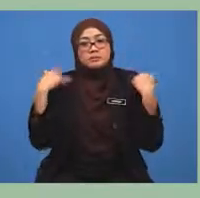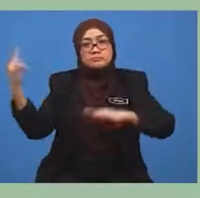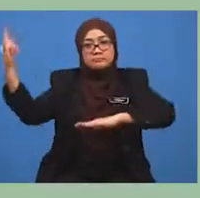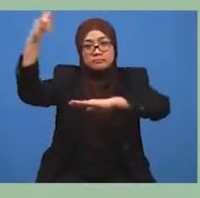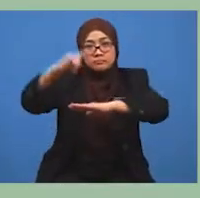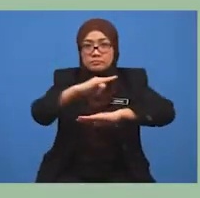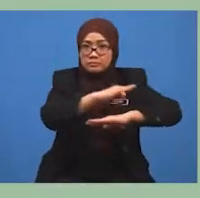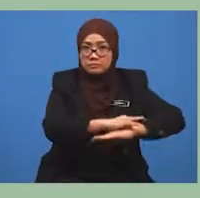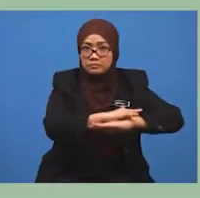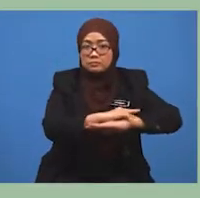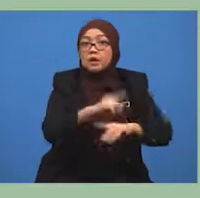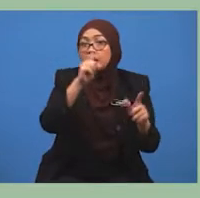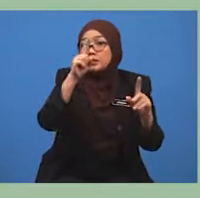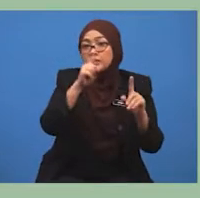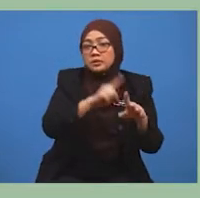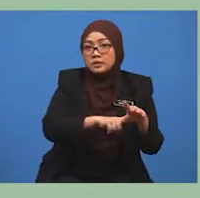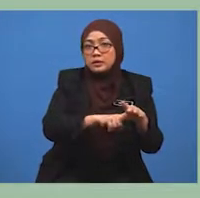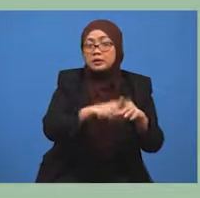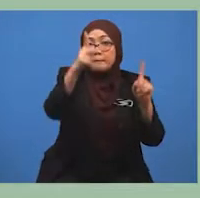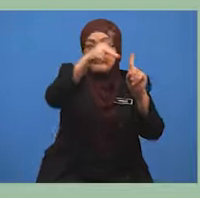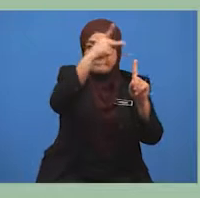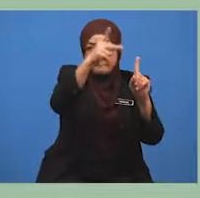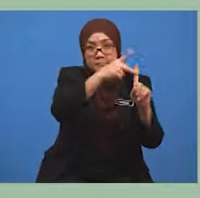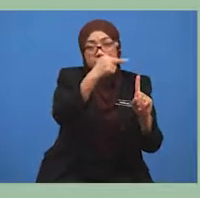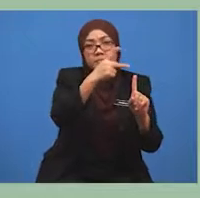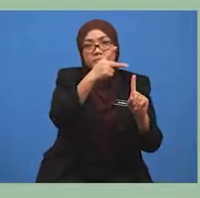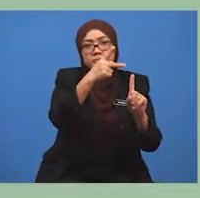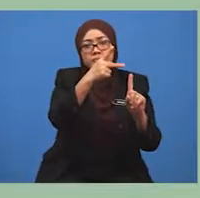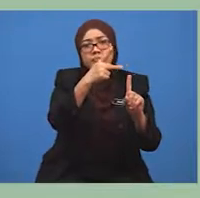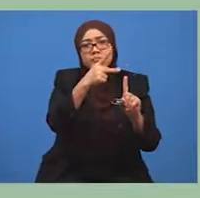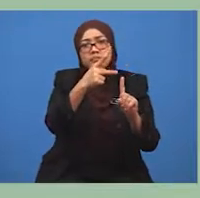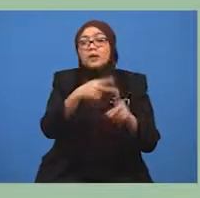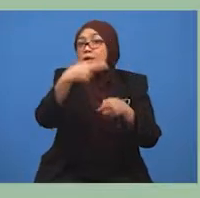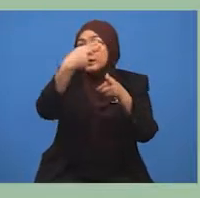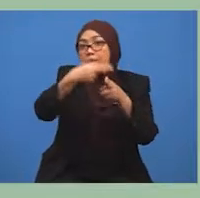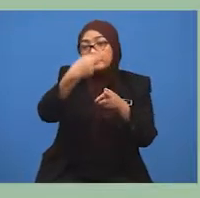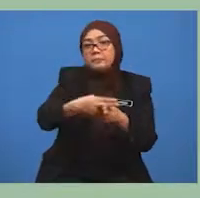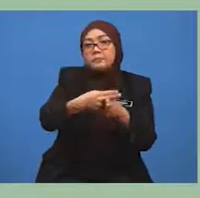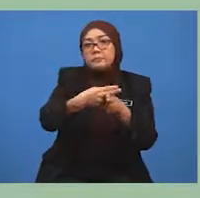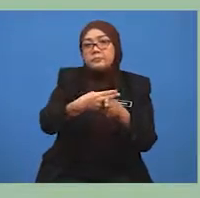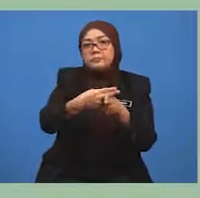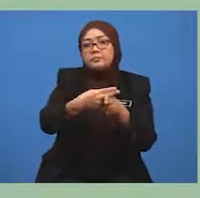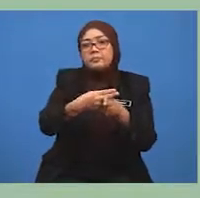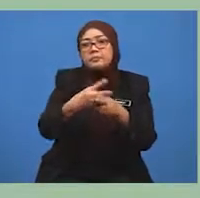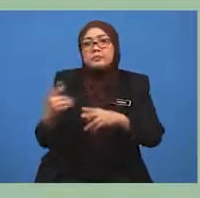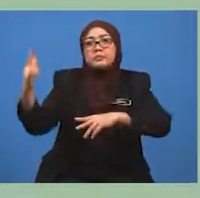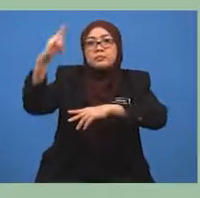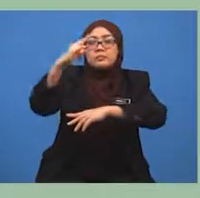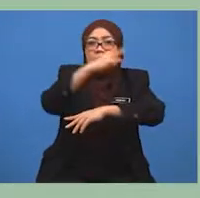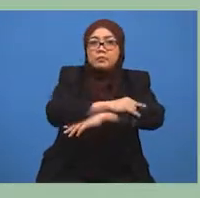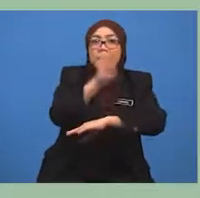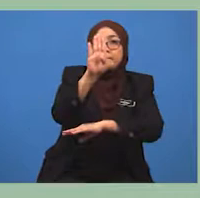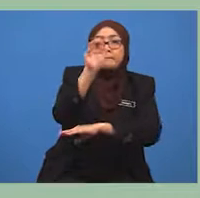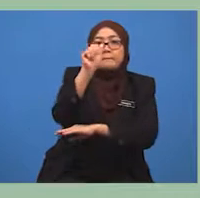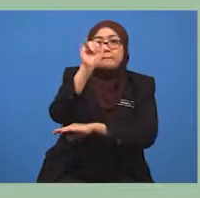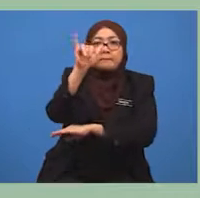antarabangsa Pulau Pinang atau dikenali sebagai lapangan terbang antarabangsa Bayan Lepas